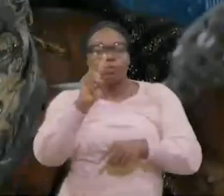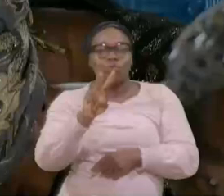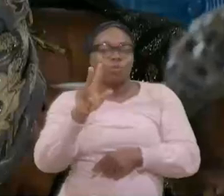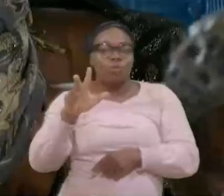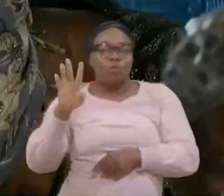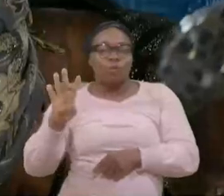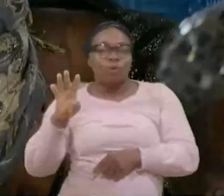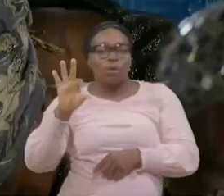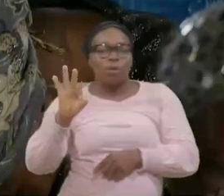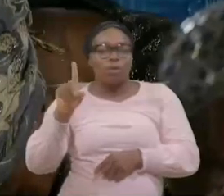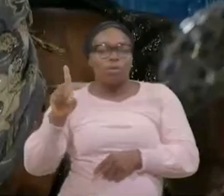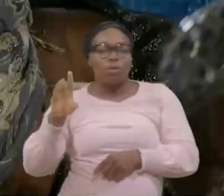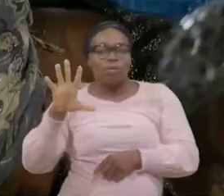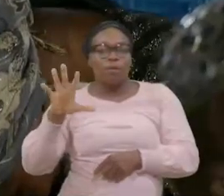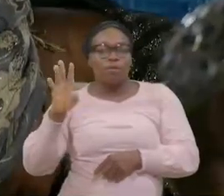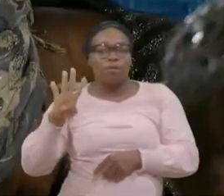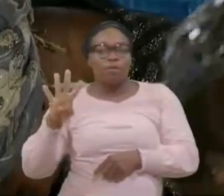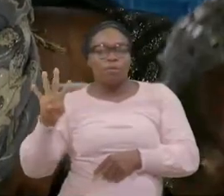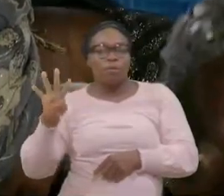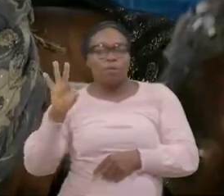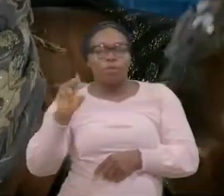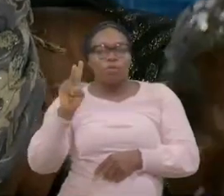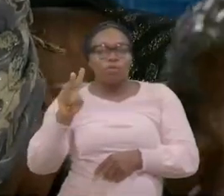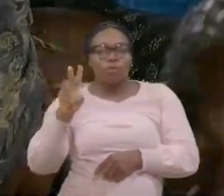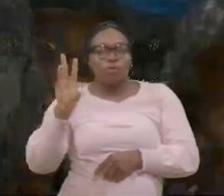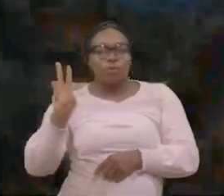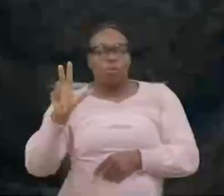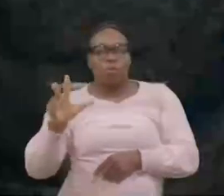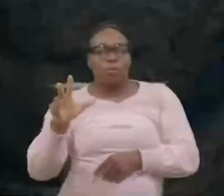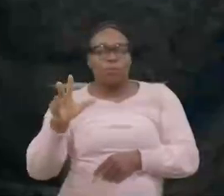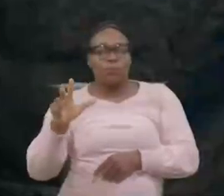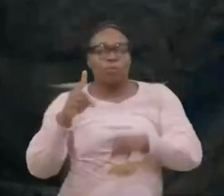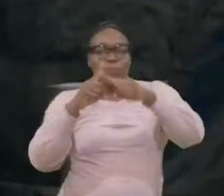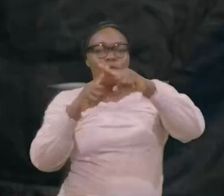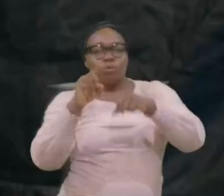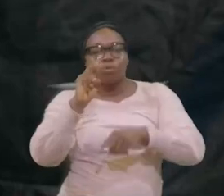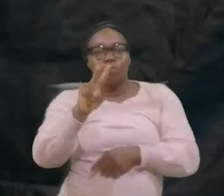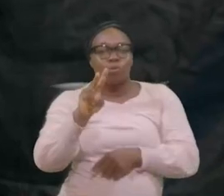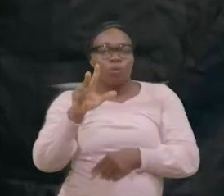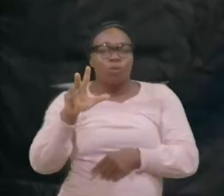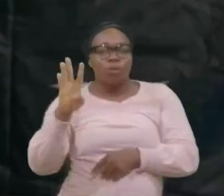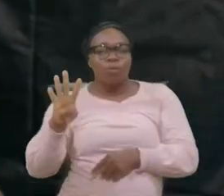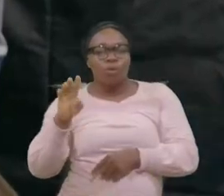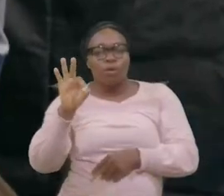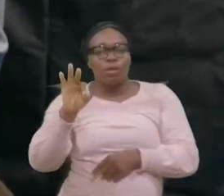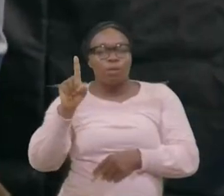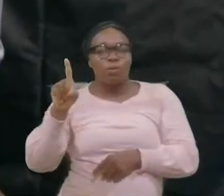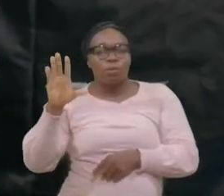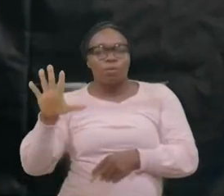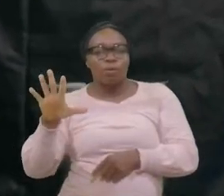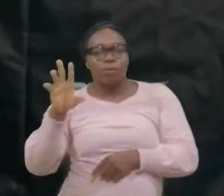plus t 134 plus t 134 91